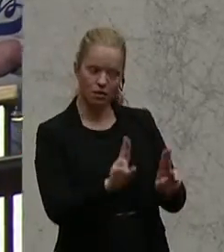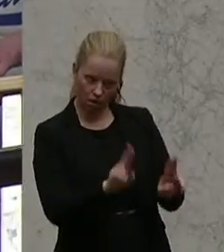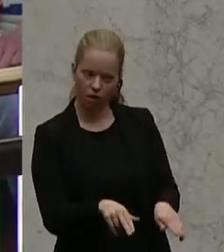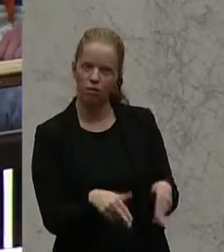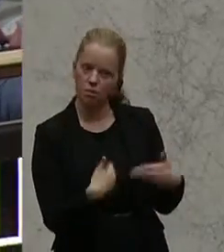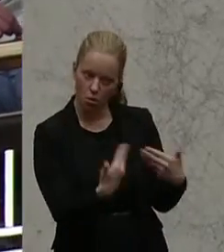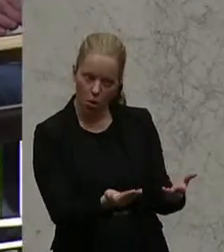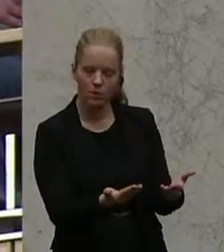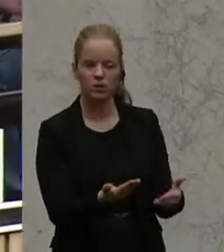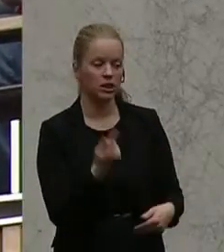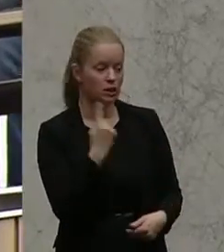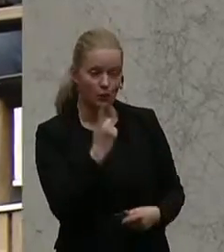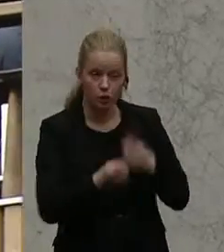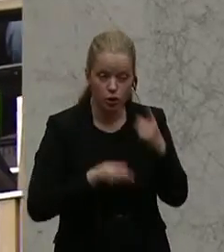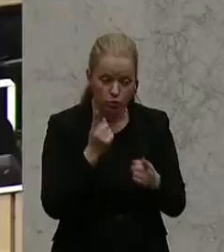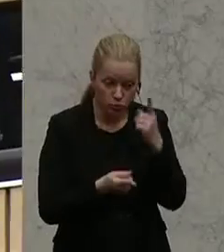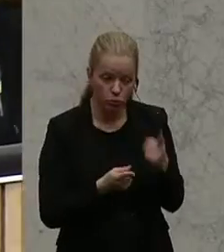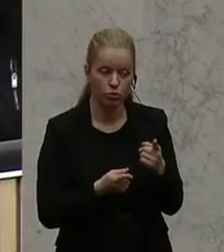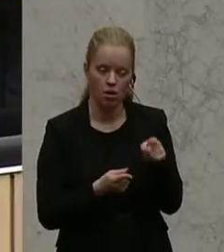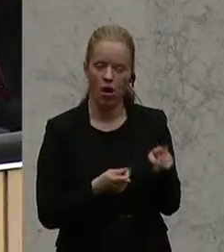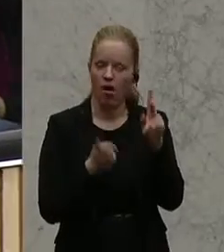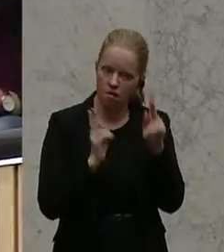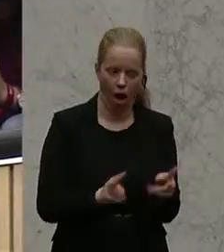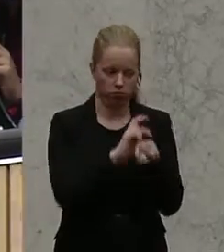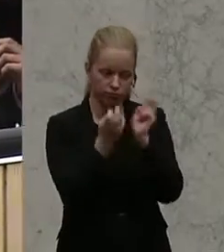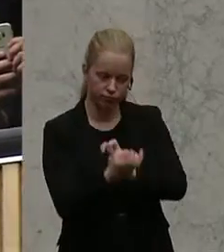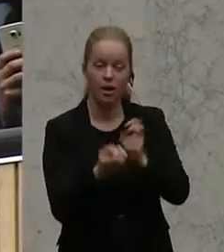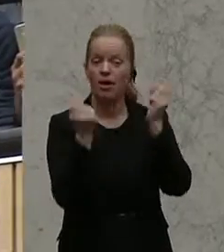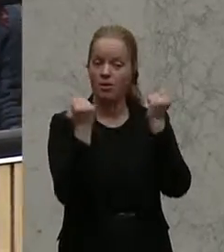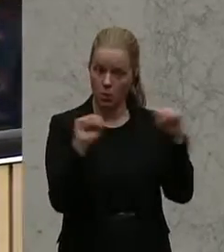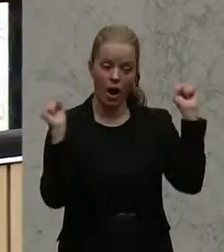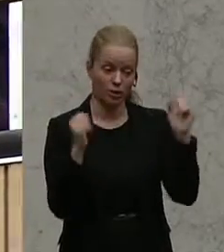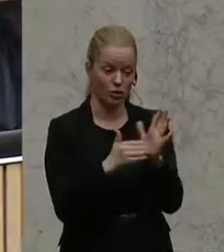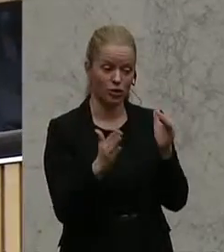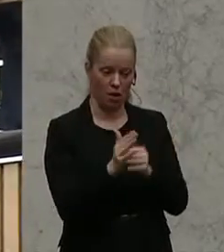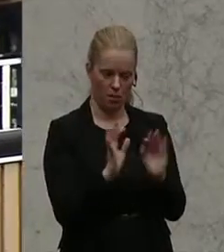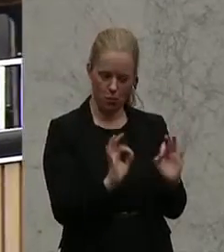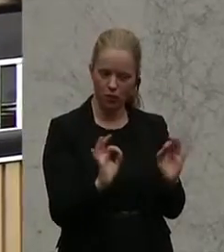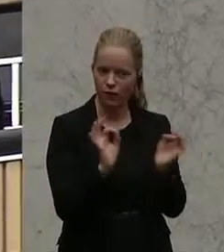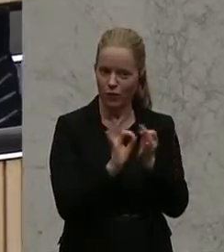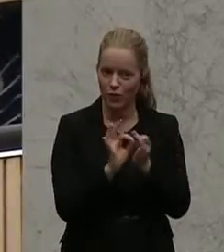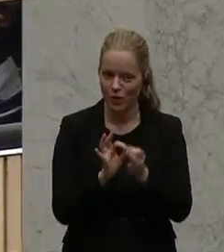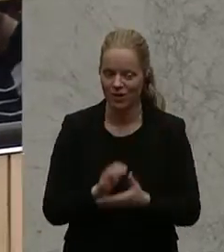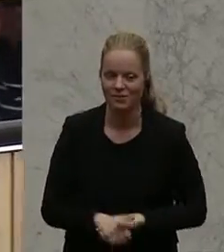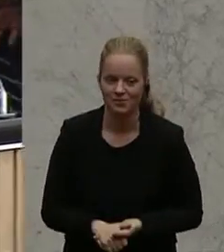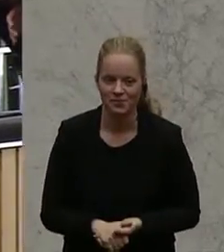und eine Selbstbestimmung Einzug halten kann in ein demokratisches System und es auch wunderbar funktioniert.